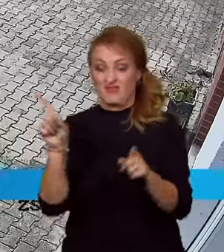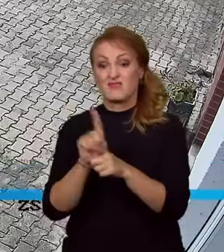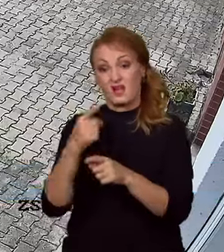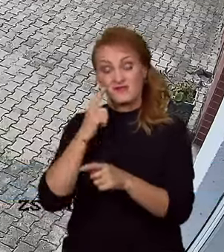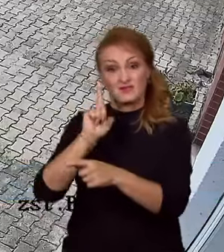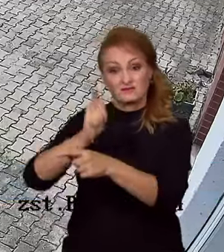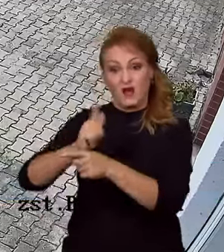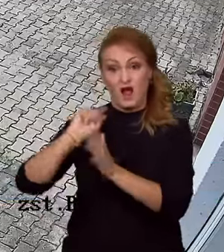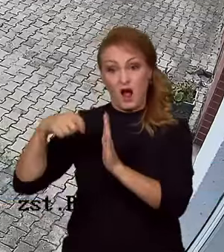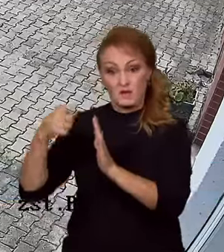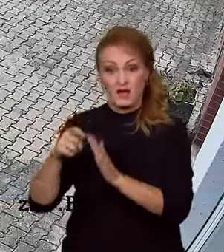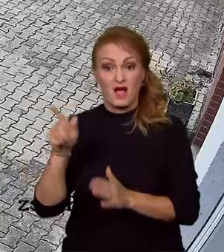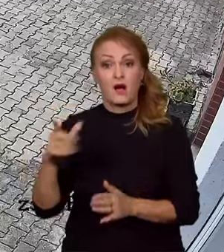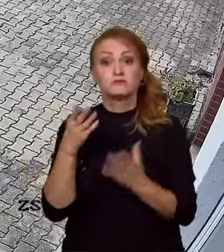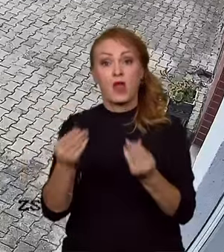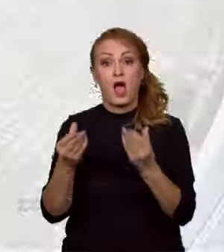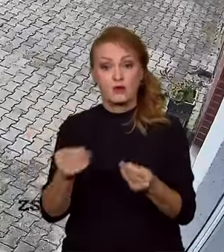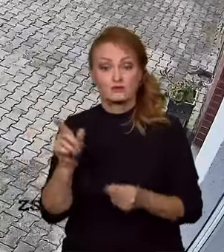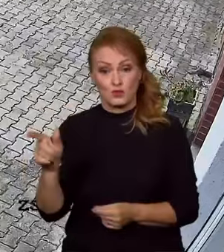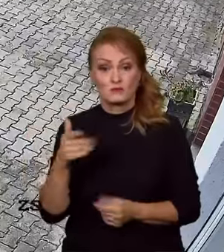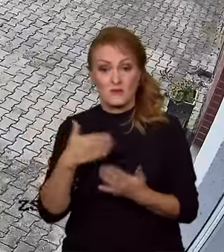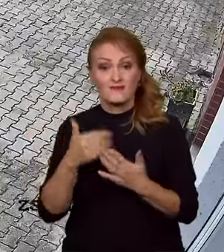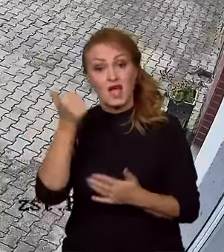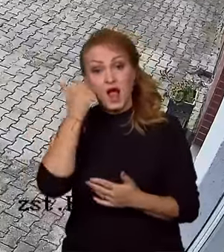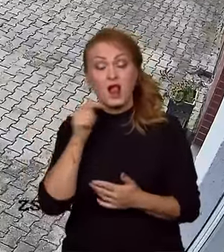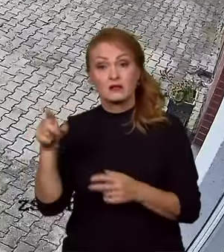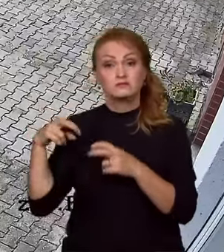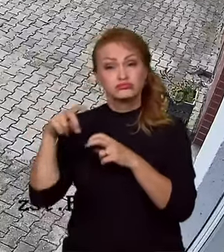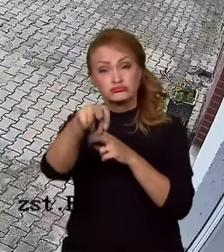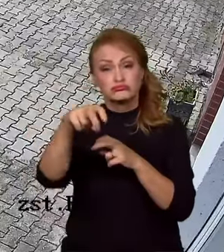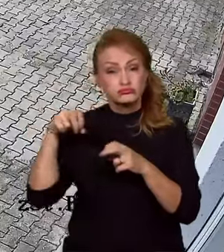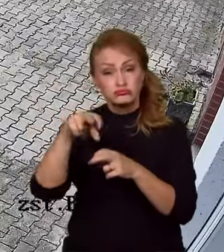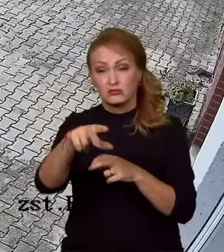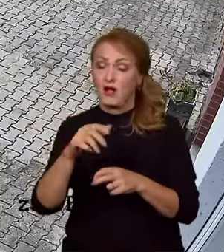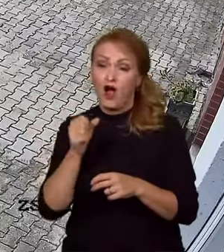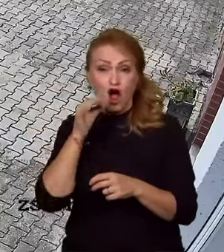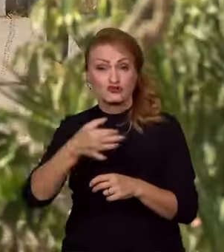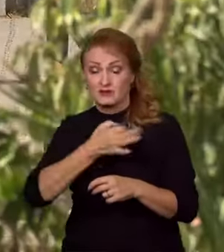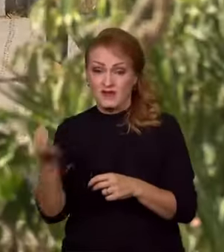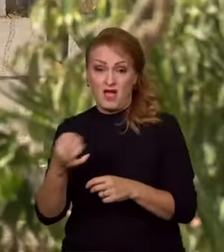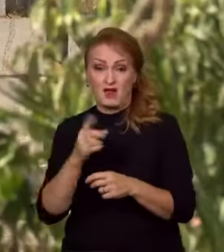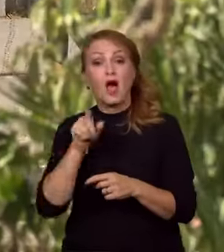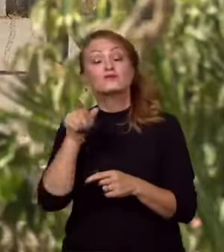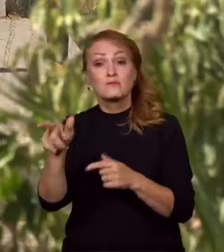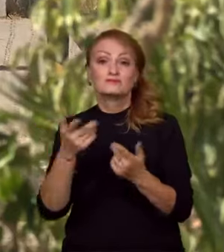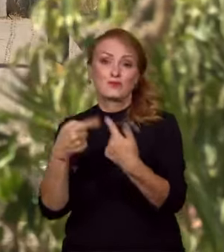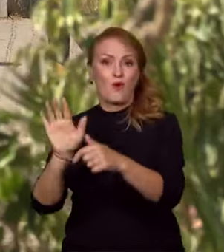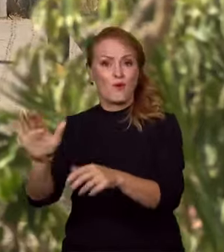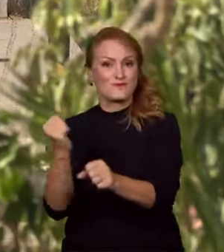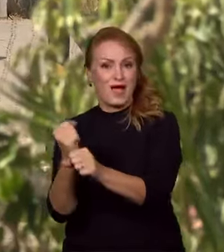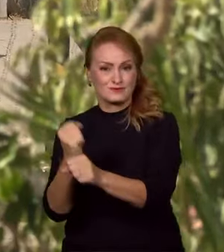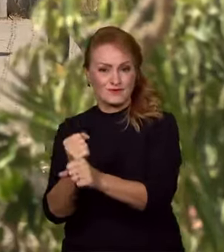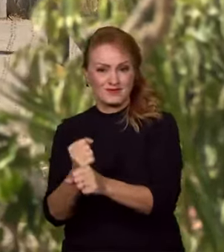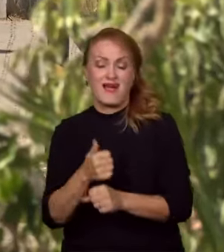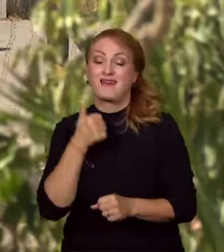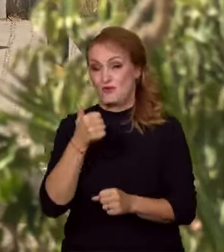nádraží v Blansku. Lidé tam přecházením služebního přechodu riskují každodenně. Jedno takové počínání skončilo letos tragicky. I